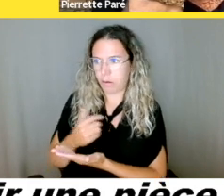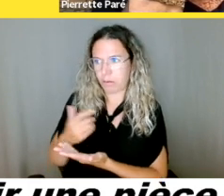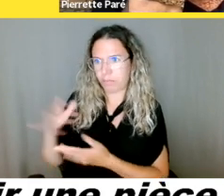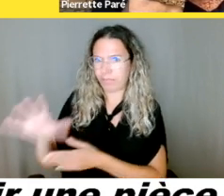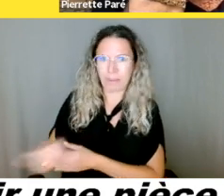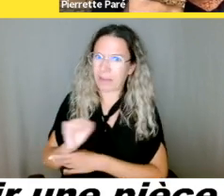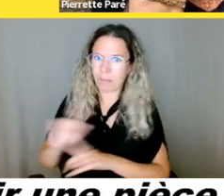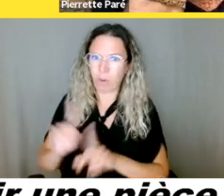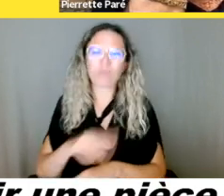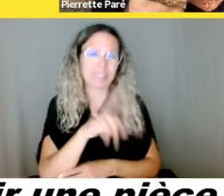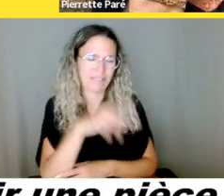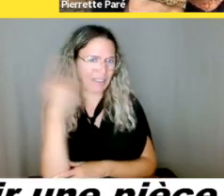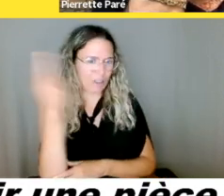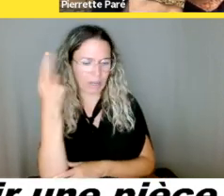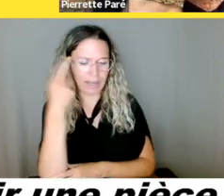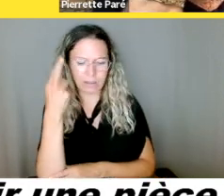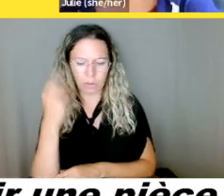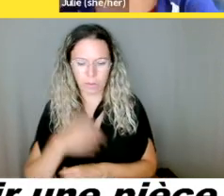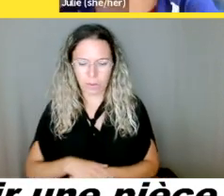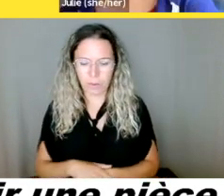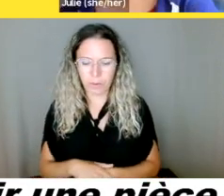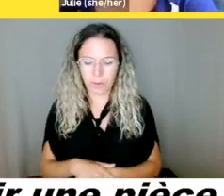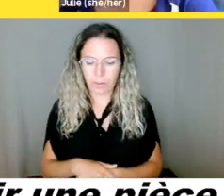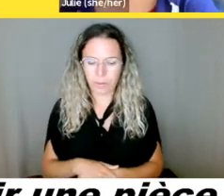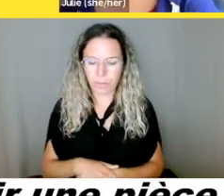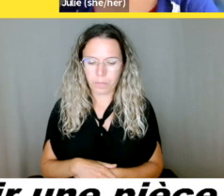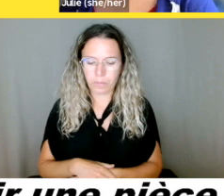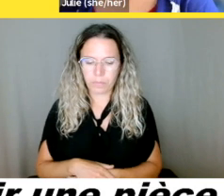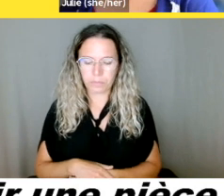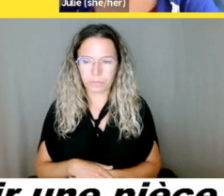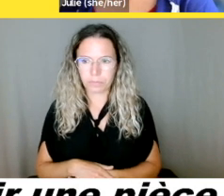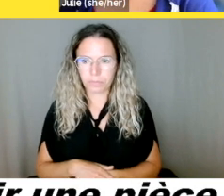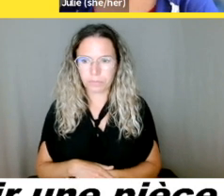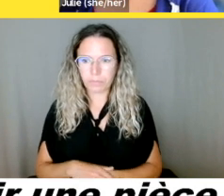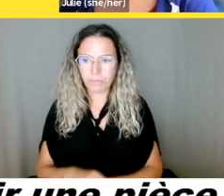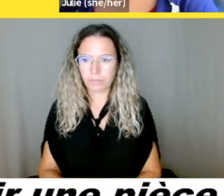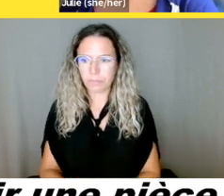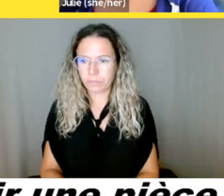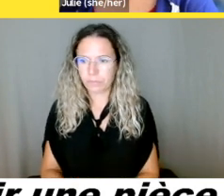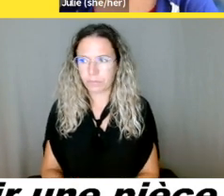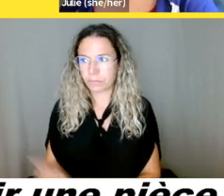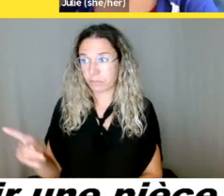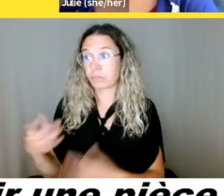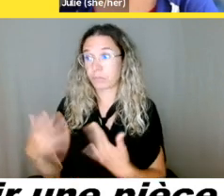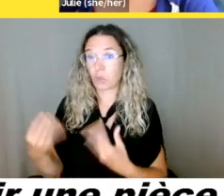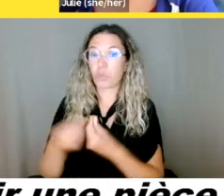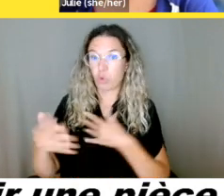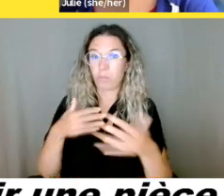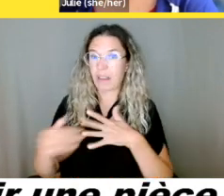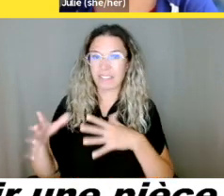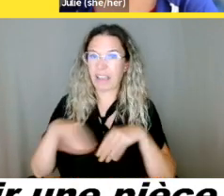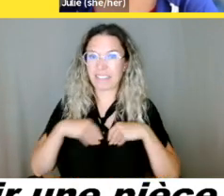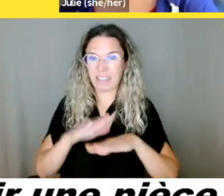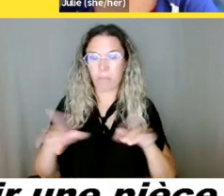Il y beaucoup de pleurs qui n'apprennent pas. Oui, parce que ce n pas techniquement émis par un gouvernement.